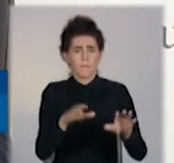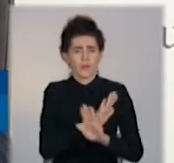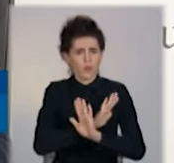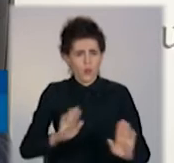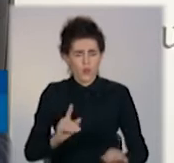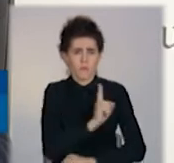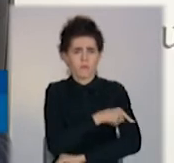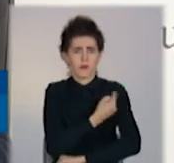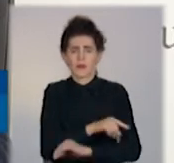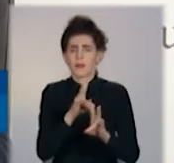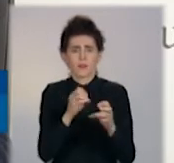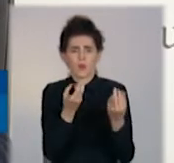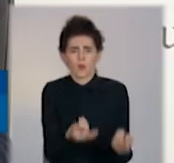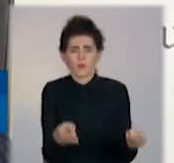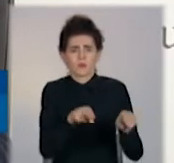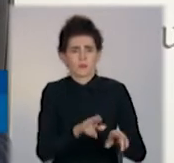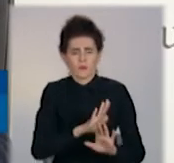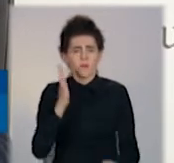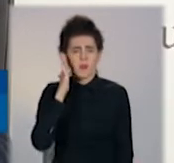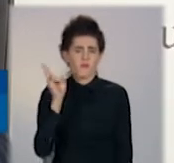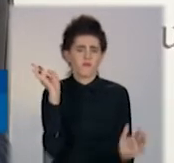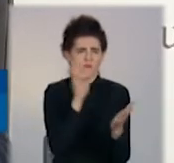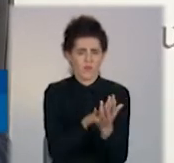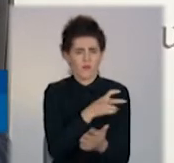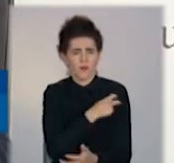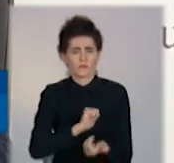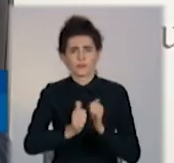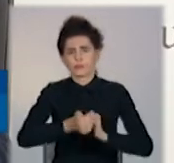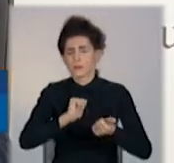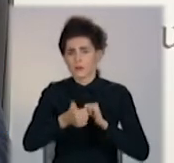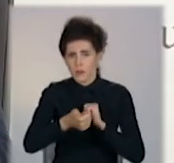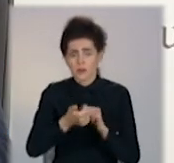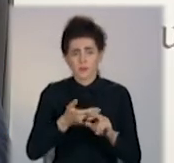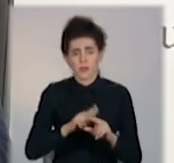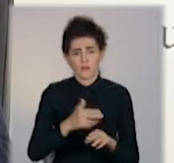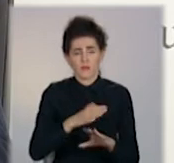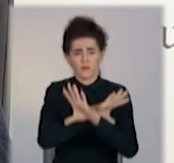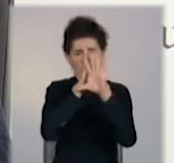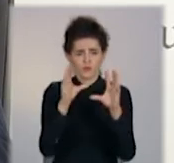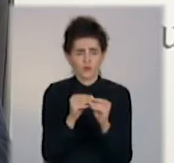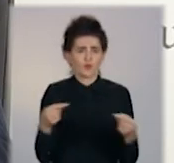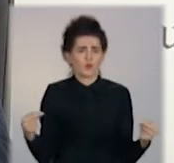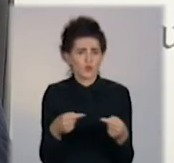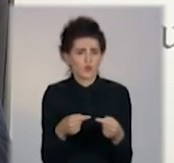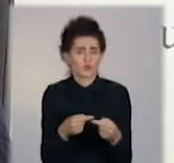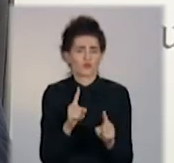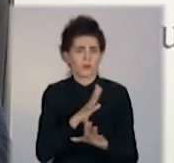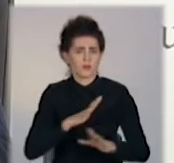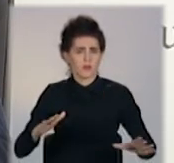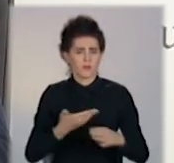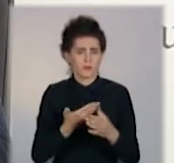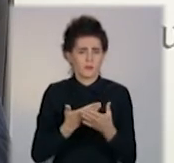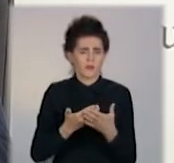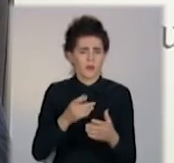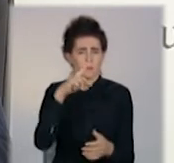в лікарні, вони і ночують в лікарні посмінно, так, щоб уникнути можливості,